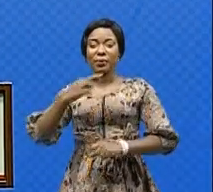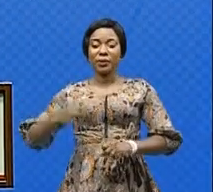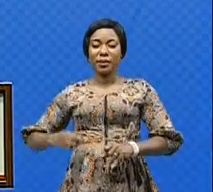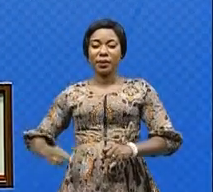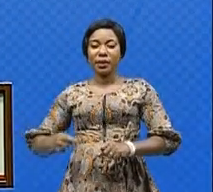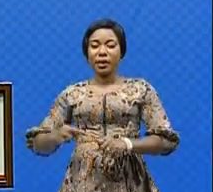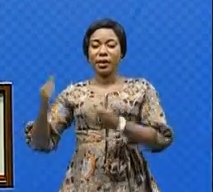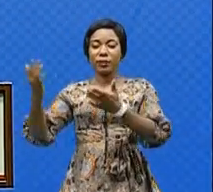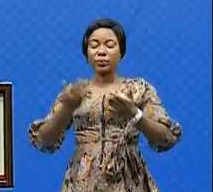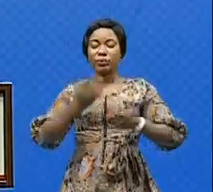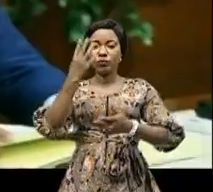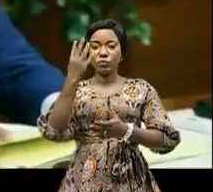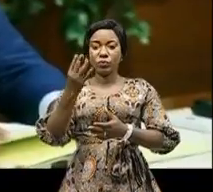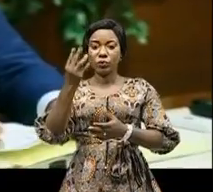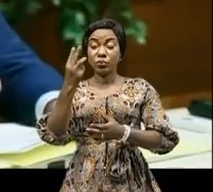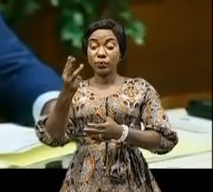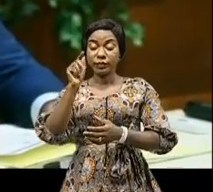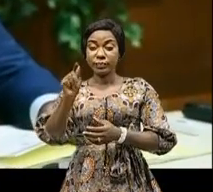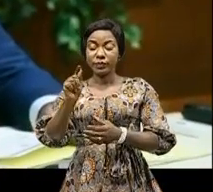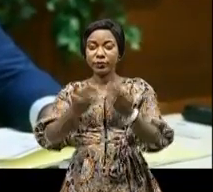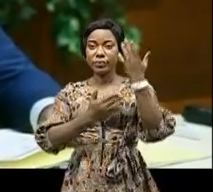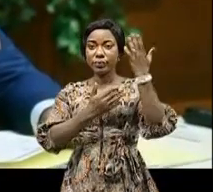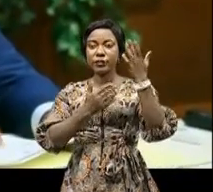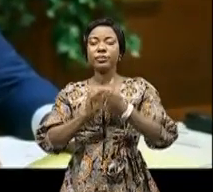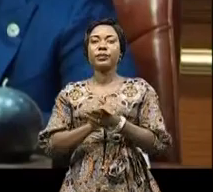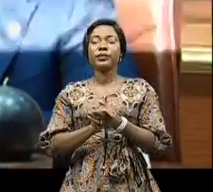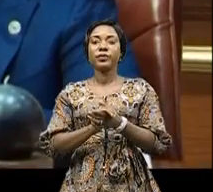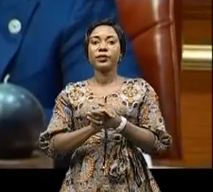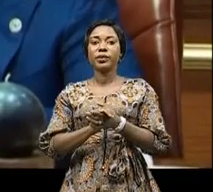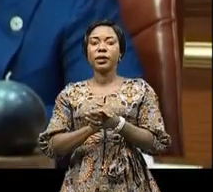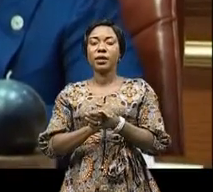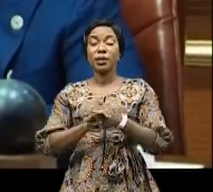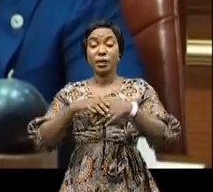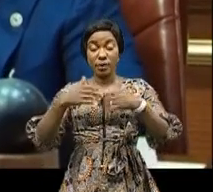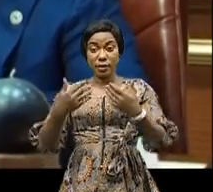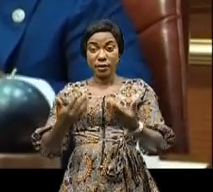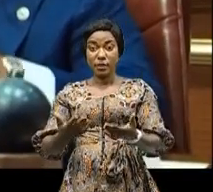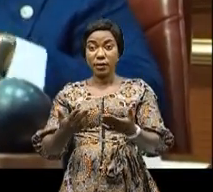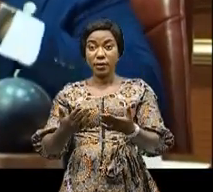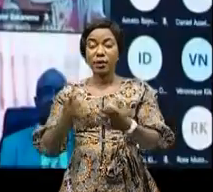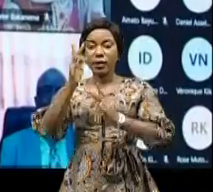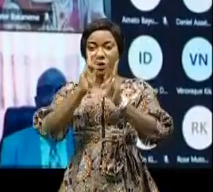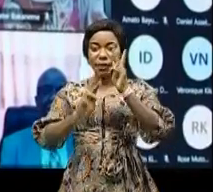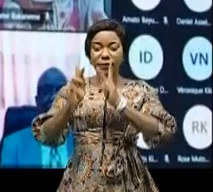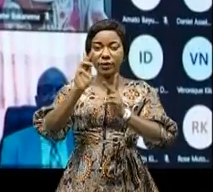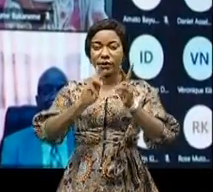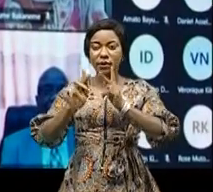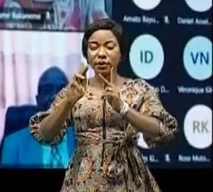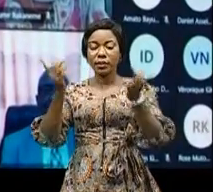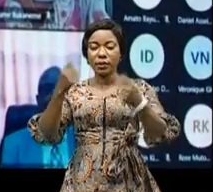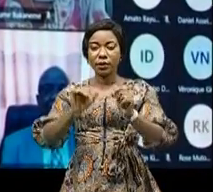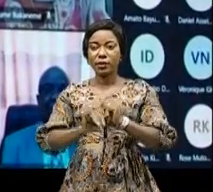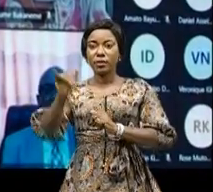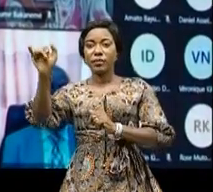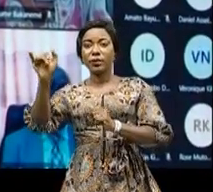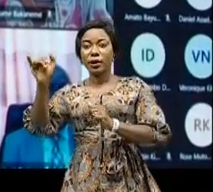porté sur trois points principaux, à savoir les rétombées dès la visite diplomatique qu'il a effectuée aux